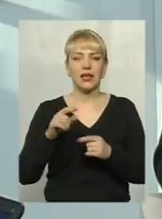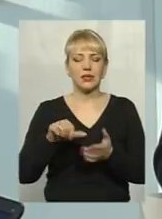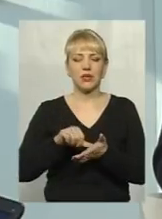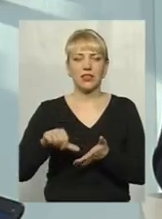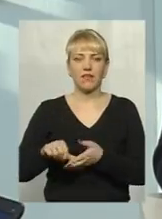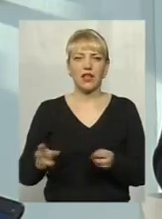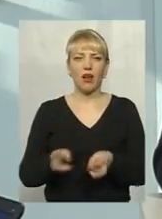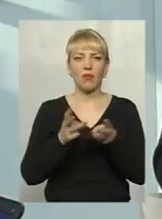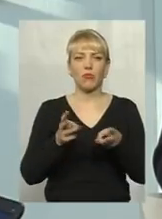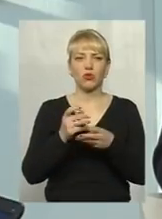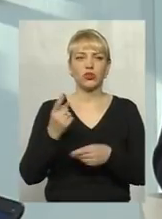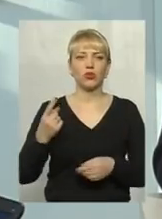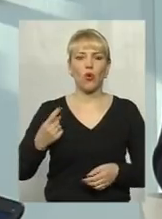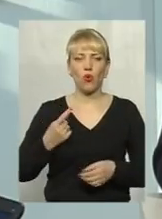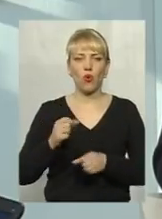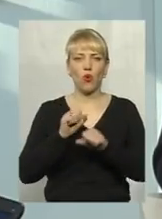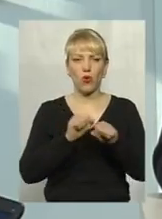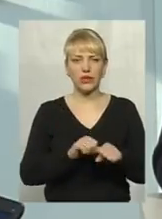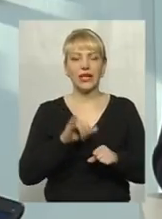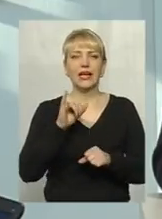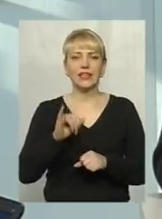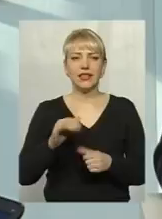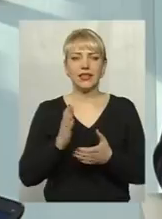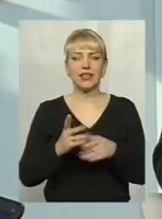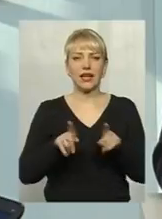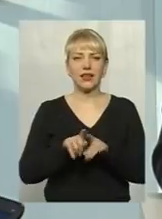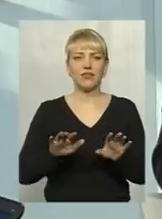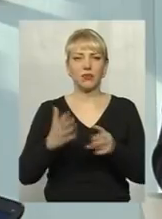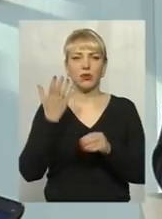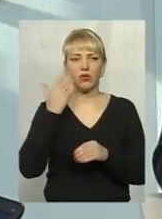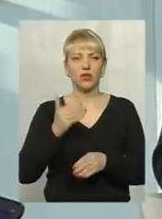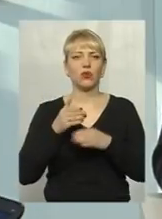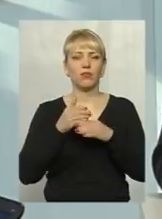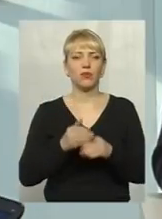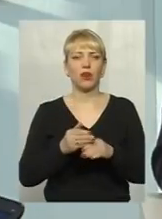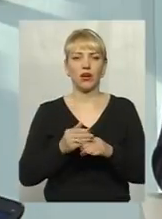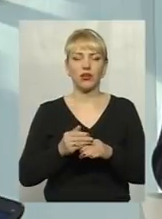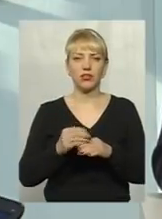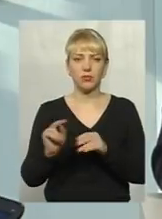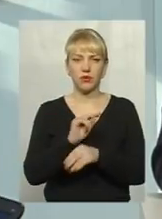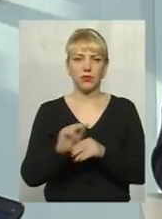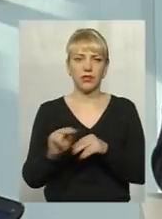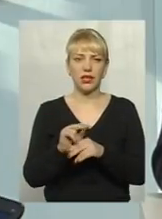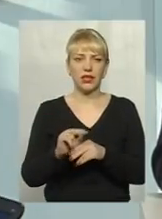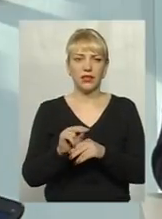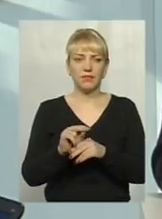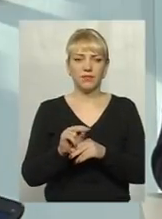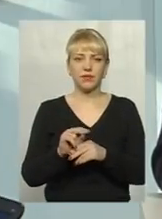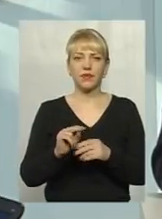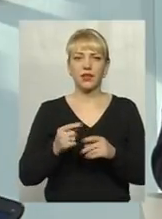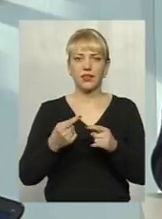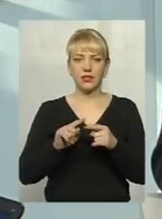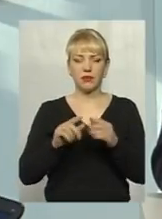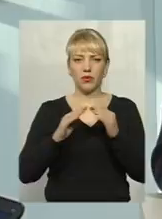охорони. І навіть є випадки, що і допомагають привести належний протопожежний стан цієї